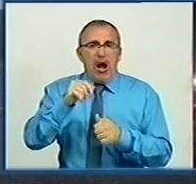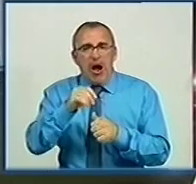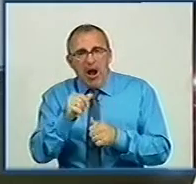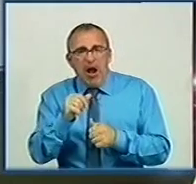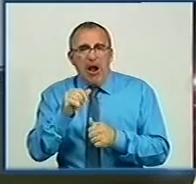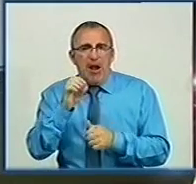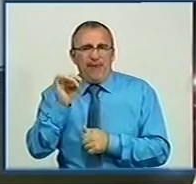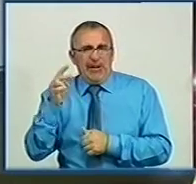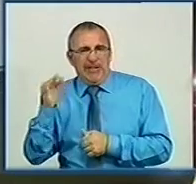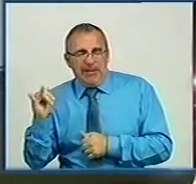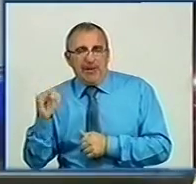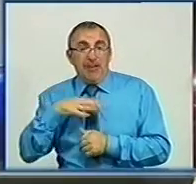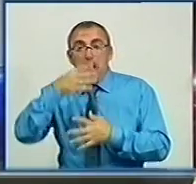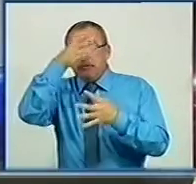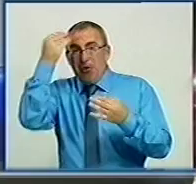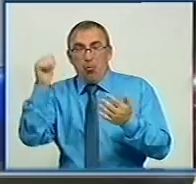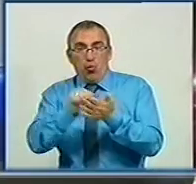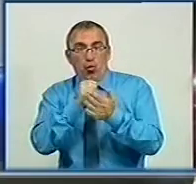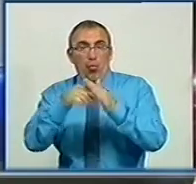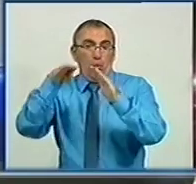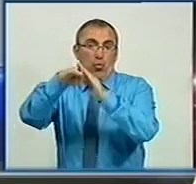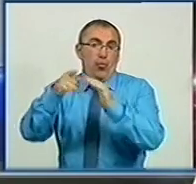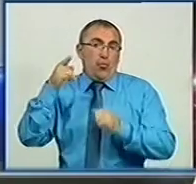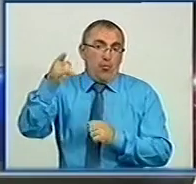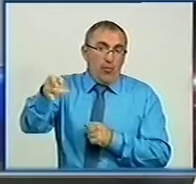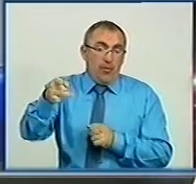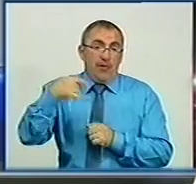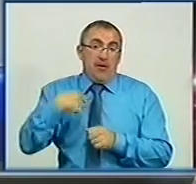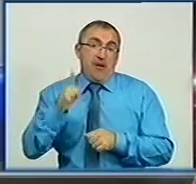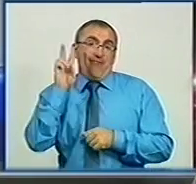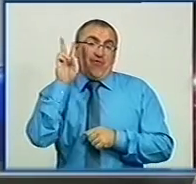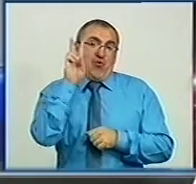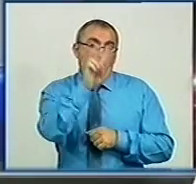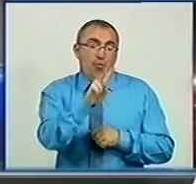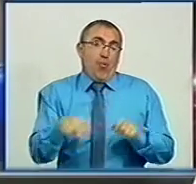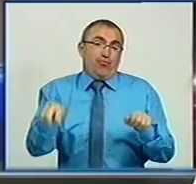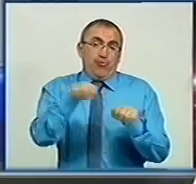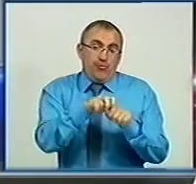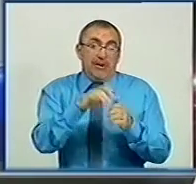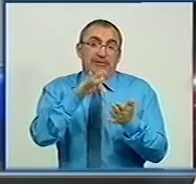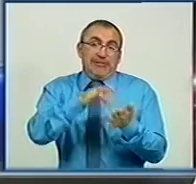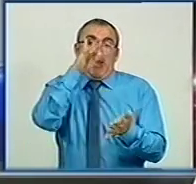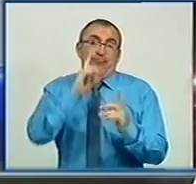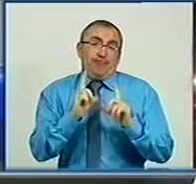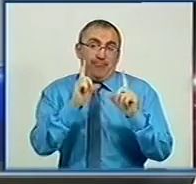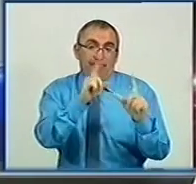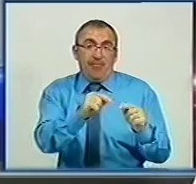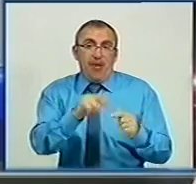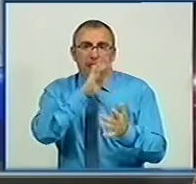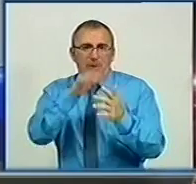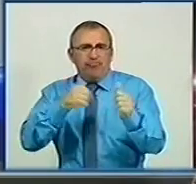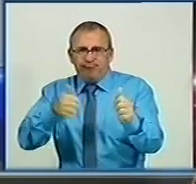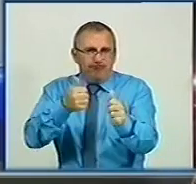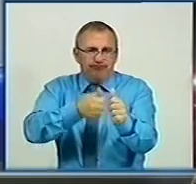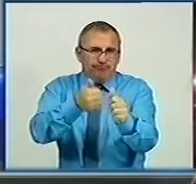фіни. Я в нього ще в машині забув документ, паспорт, я в нього забув. Я собі їду в тролейбусі вже в центр, він півміста проїхав,